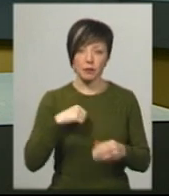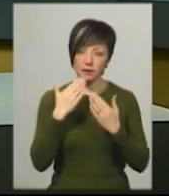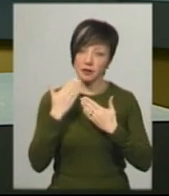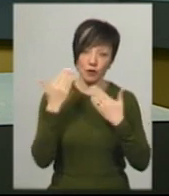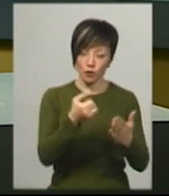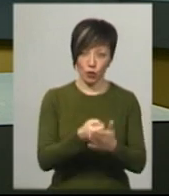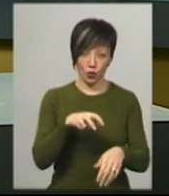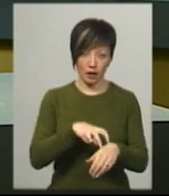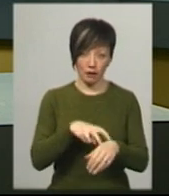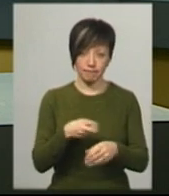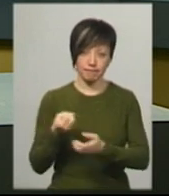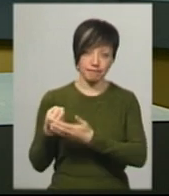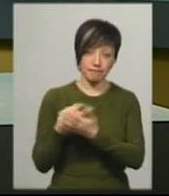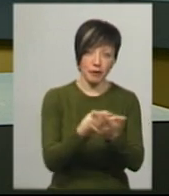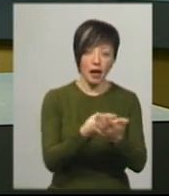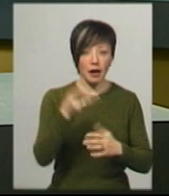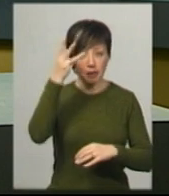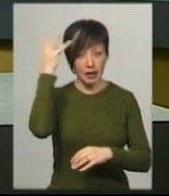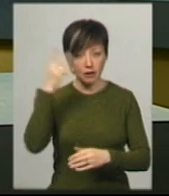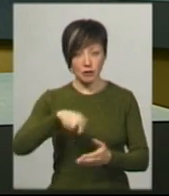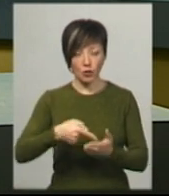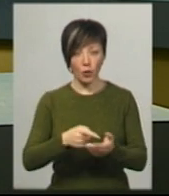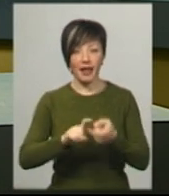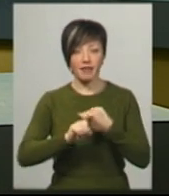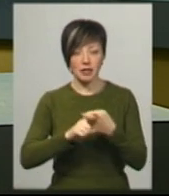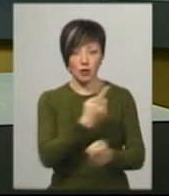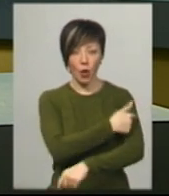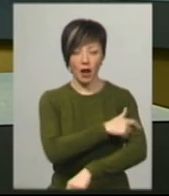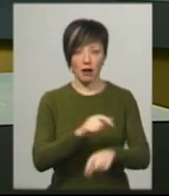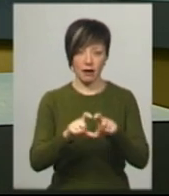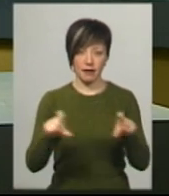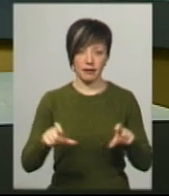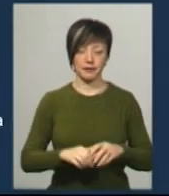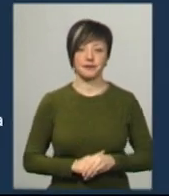до лікарів. Його транспортували до Хмельницької міської інфекційної лікарні.